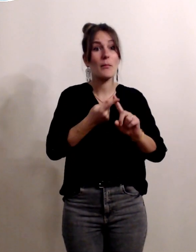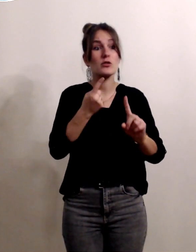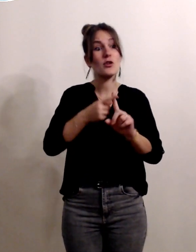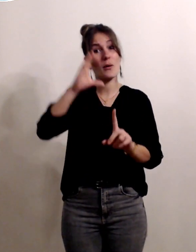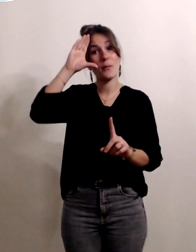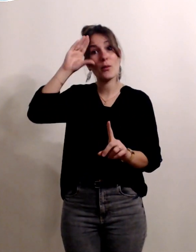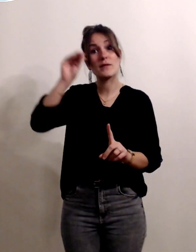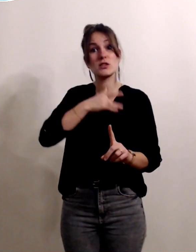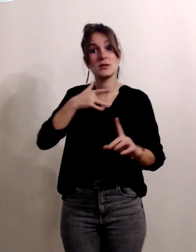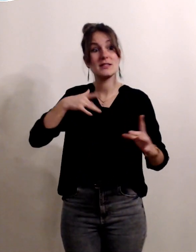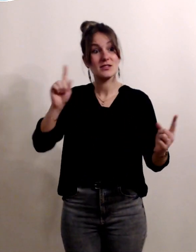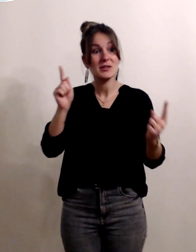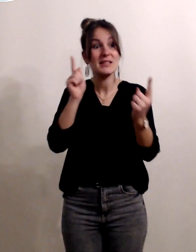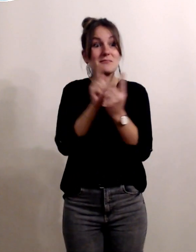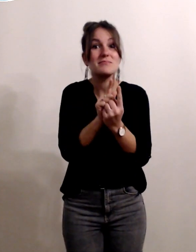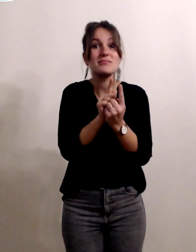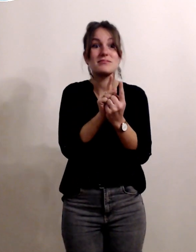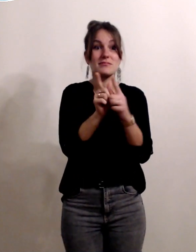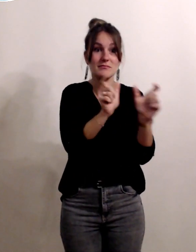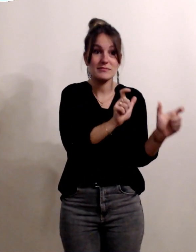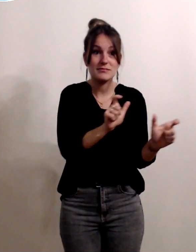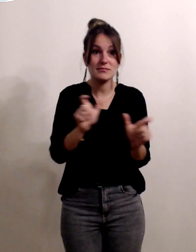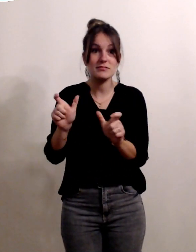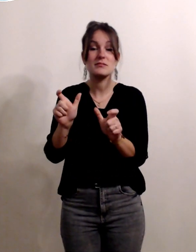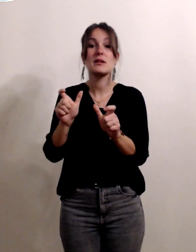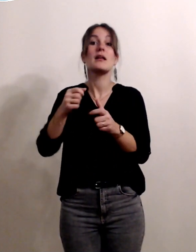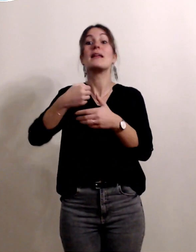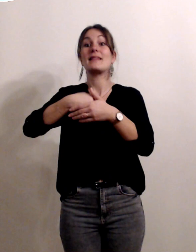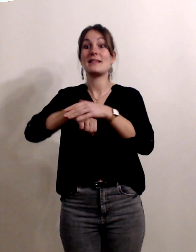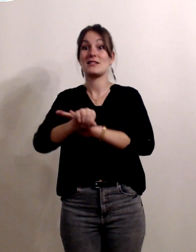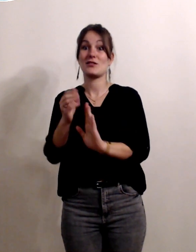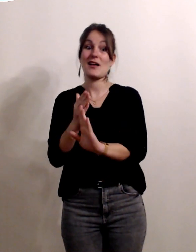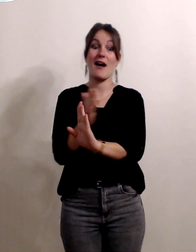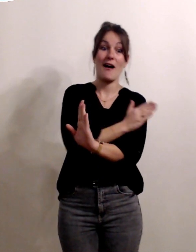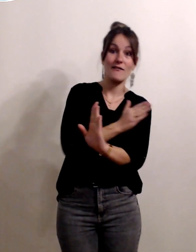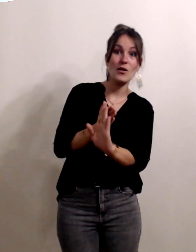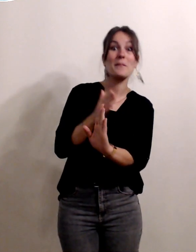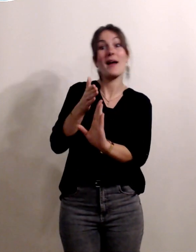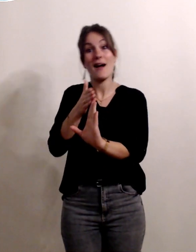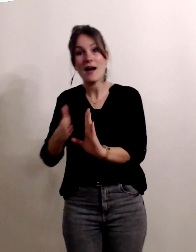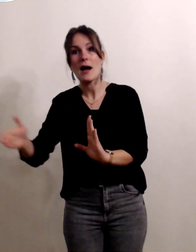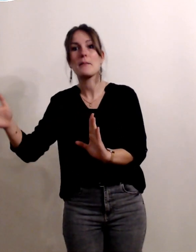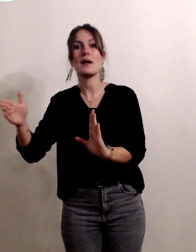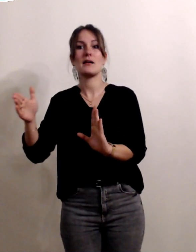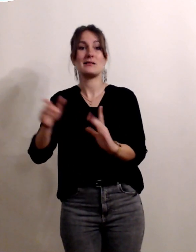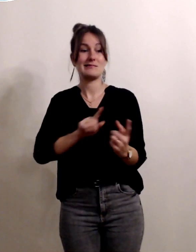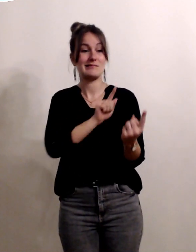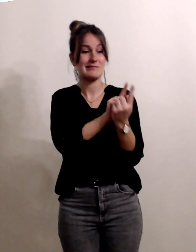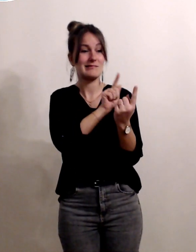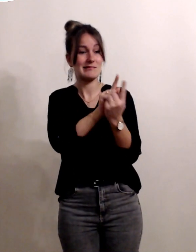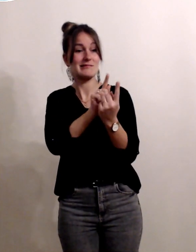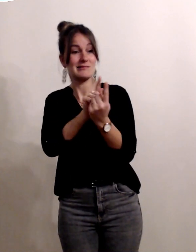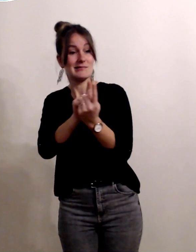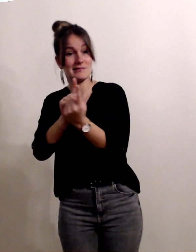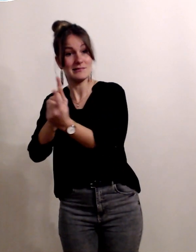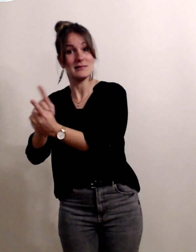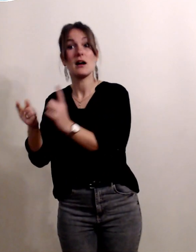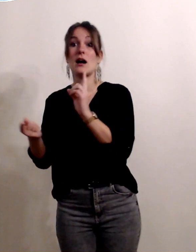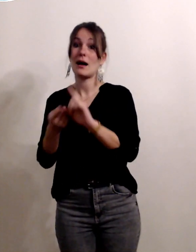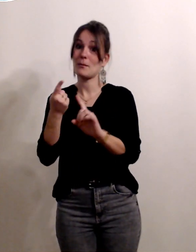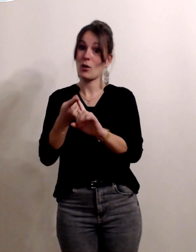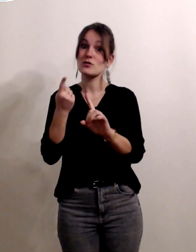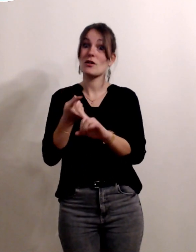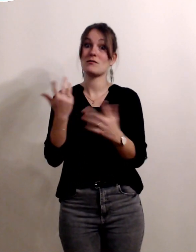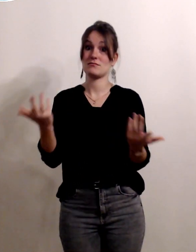un professionnel qui va vous suivre en pré mais aussi en poste vous avez vu quelqu'un qui peut faire de la coordination jusqu'à la 14ème semaine